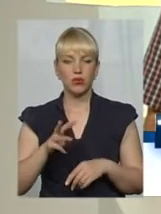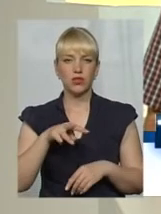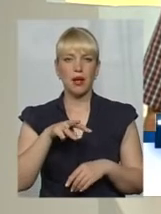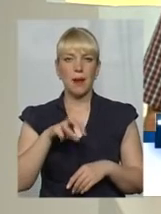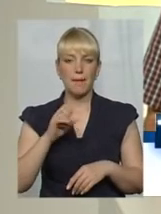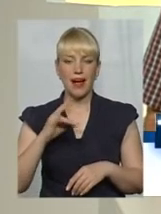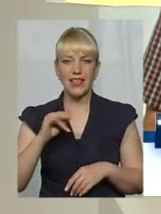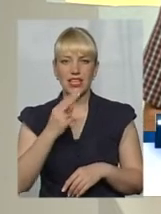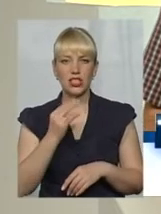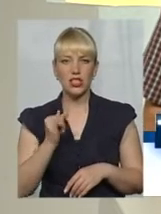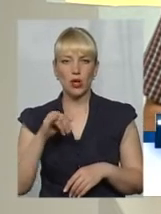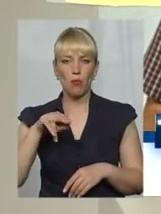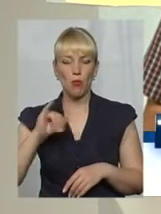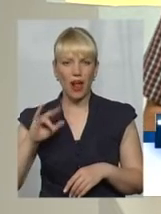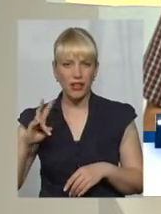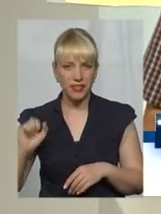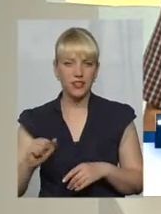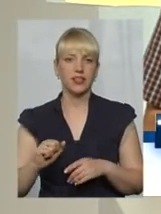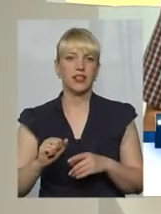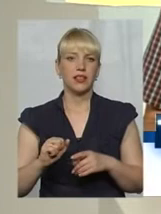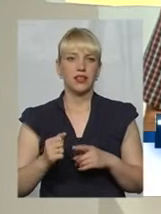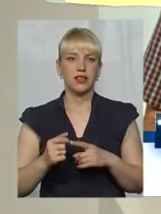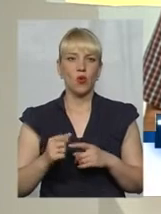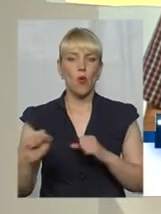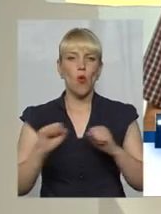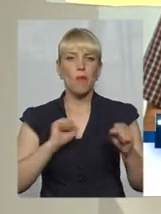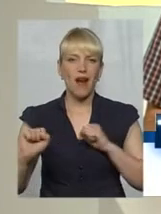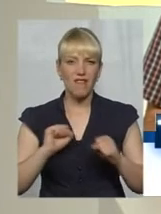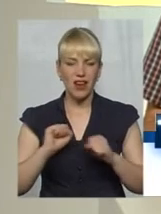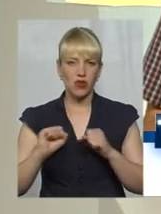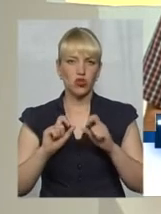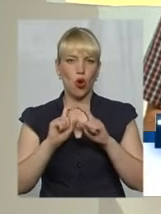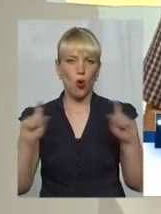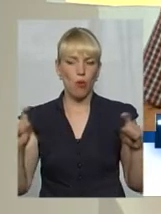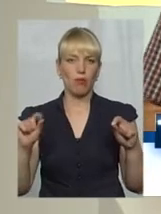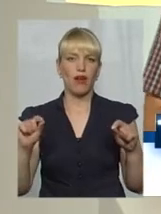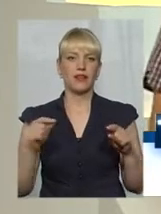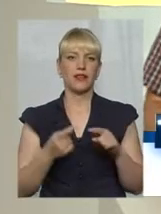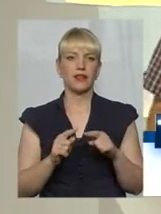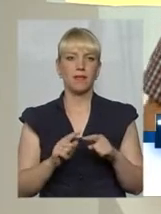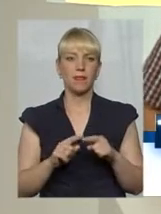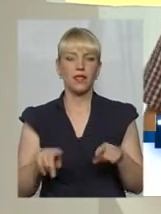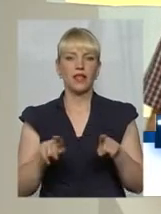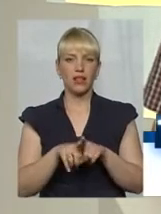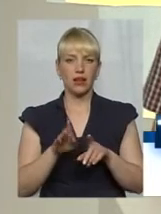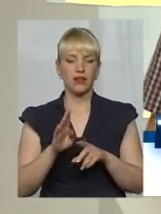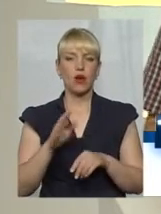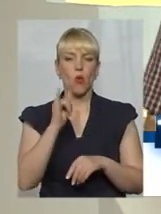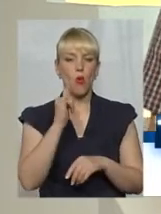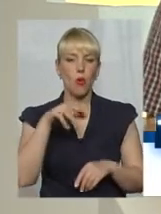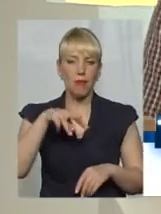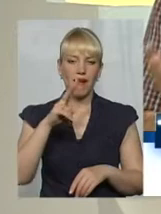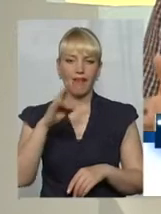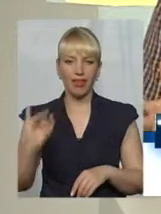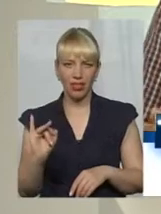управляючі компанії або, правильно казати, управляючі муніципальні компанії, тому що так вони будуть звучати умкі, а